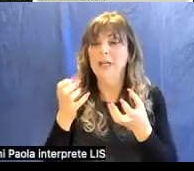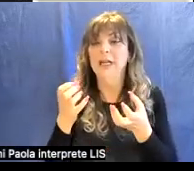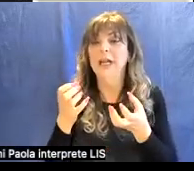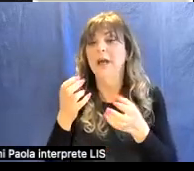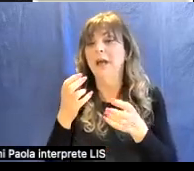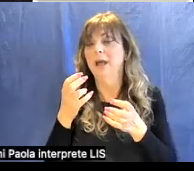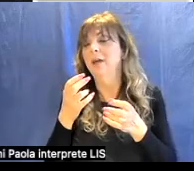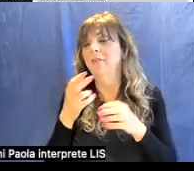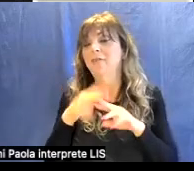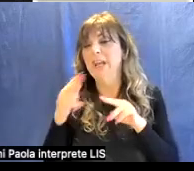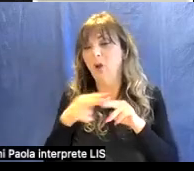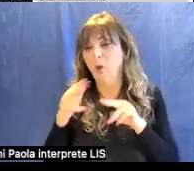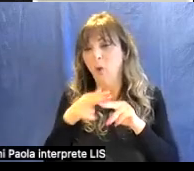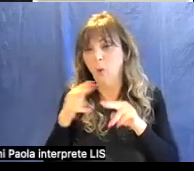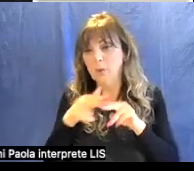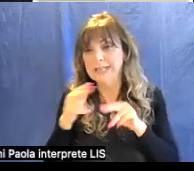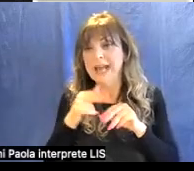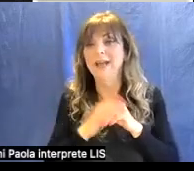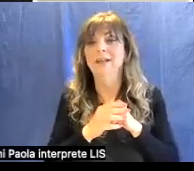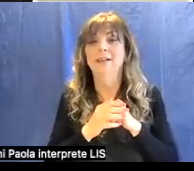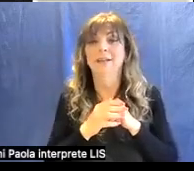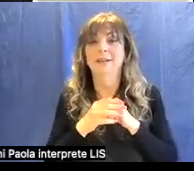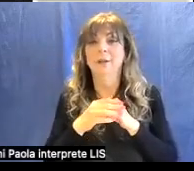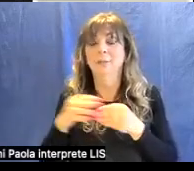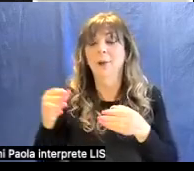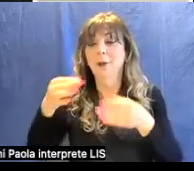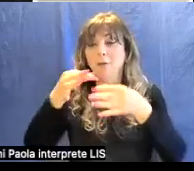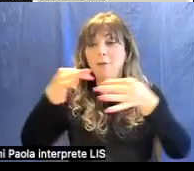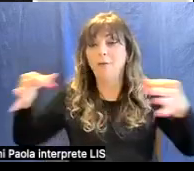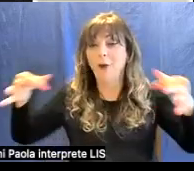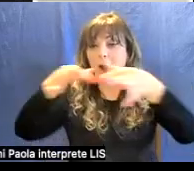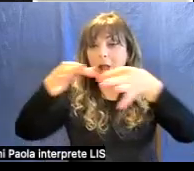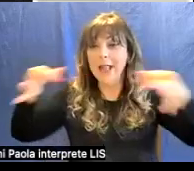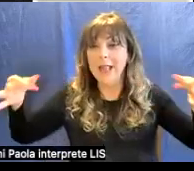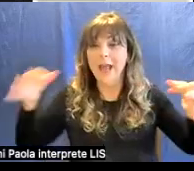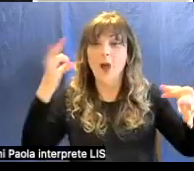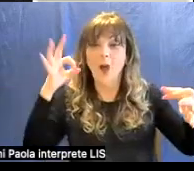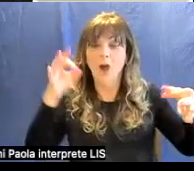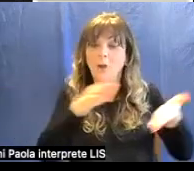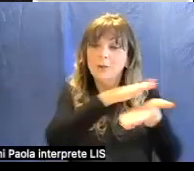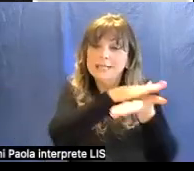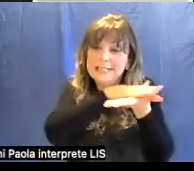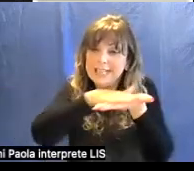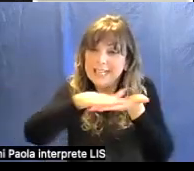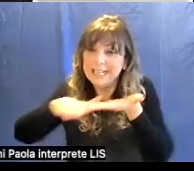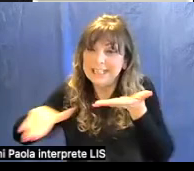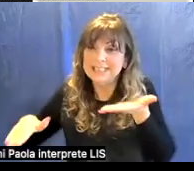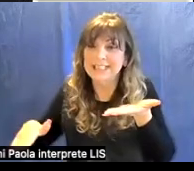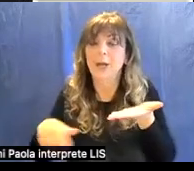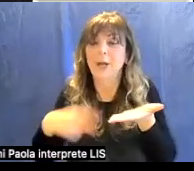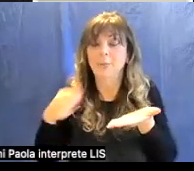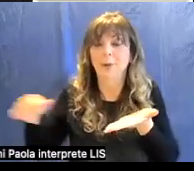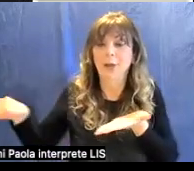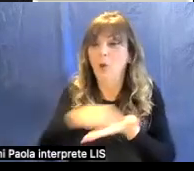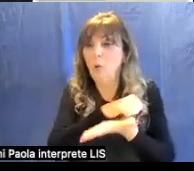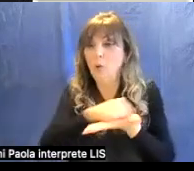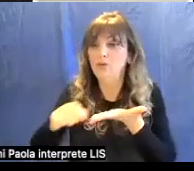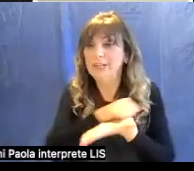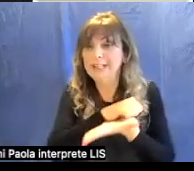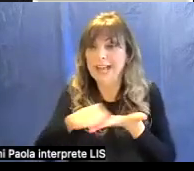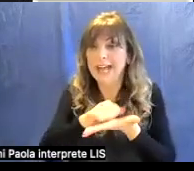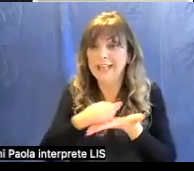e poi viene stesa la foglia d'oro direttamente su questo strato e poi viene brunita cioè viene lucidata e